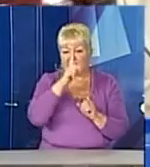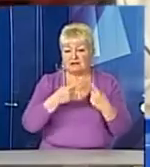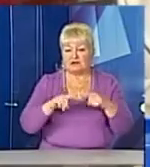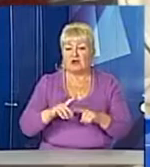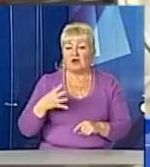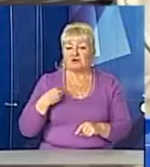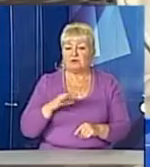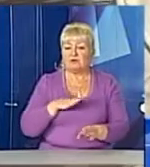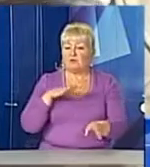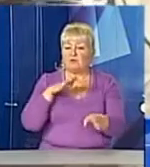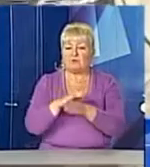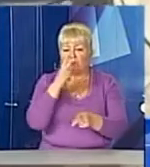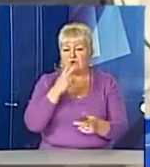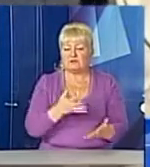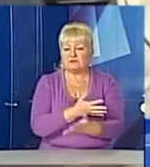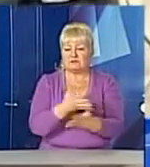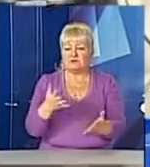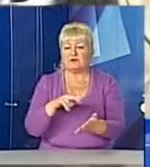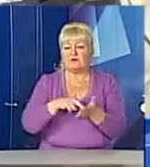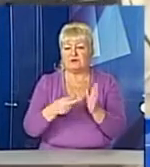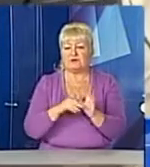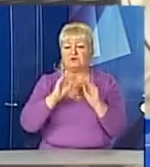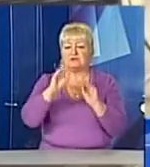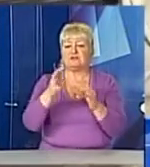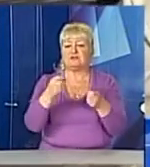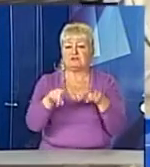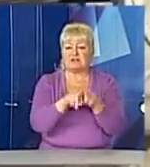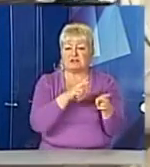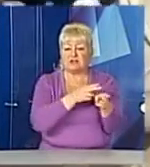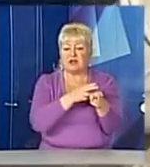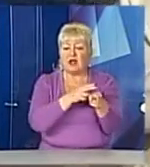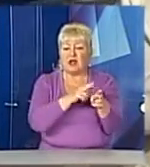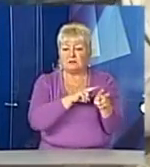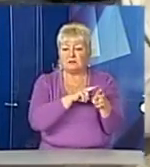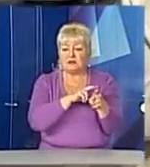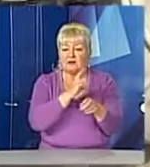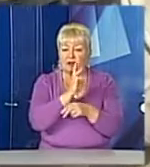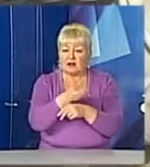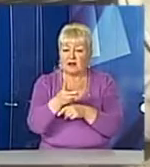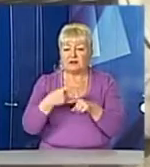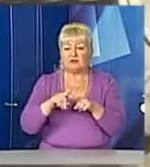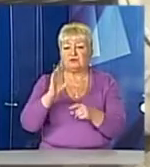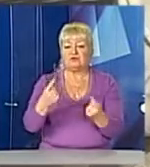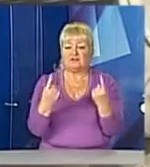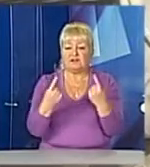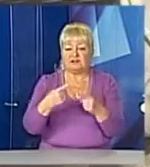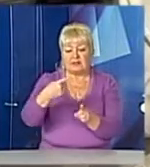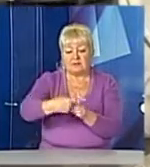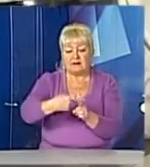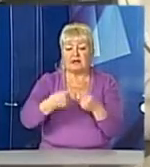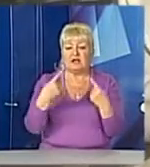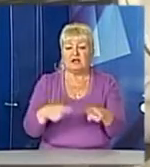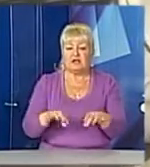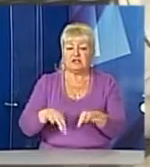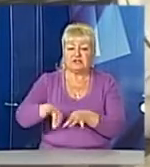повністю в полі зорі, у місті планують встановити ось такі камери ще на сімох локаціях. Це мають бути великі перехрестя, інші в'їзди в місто та